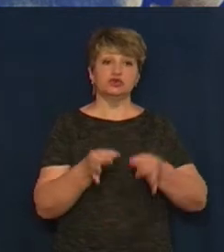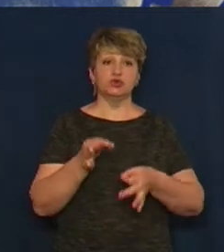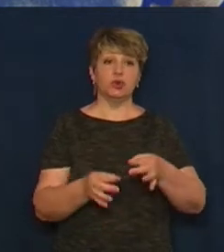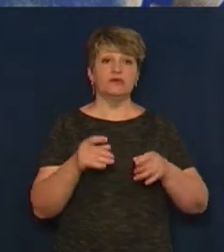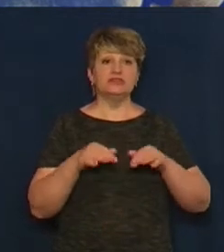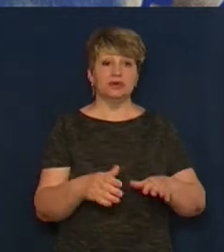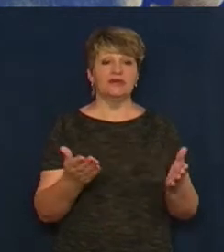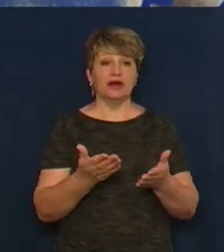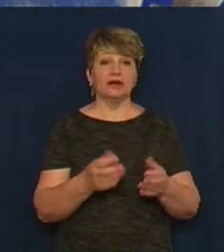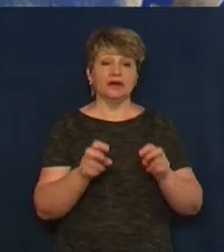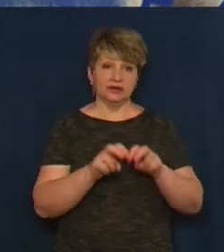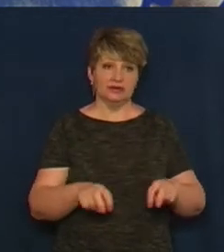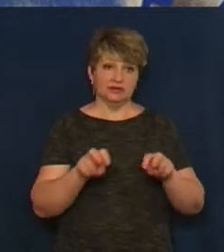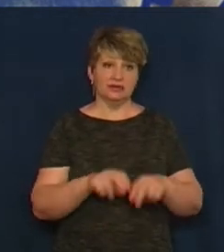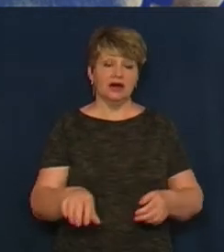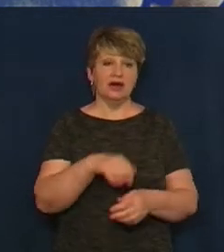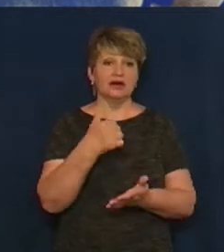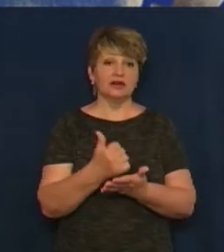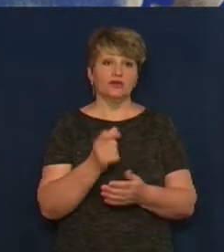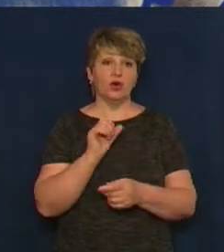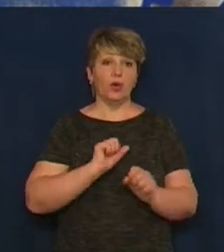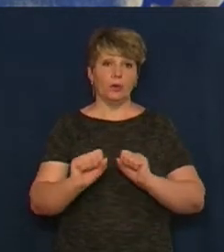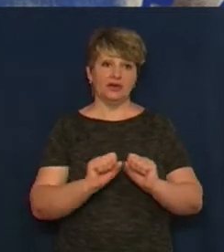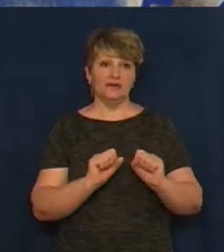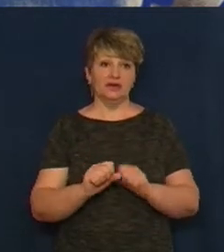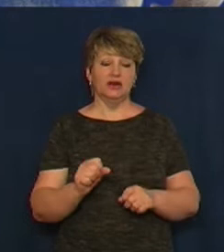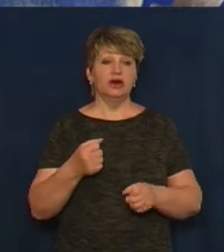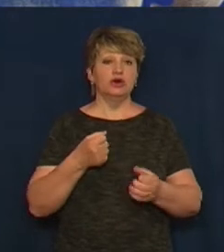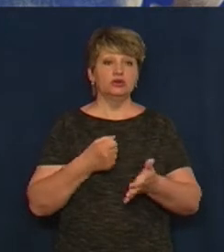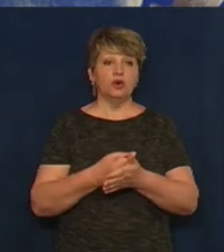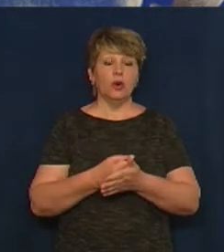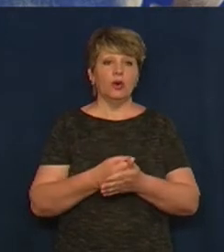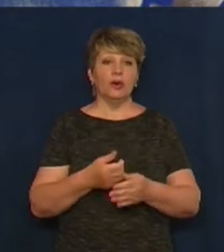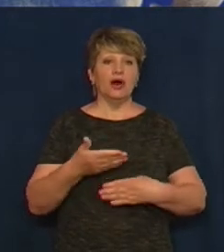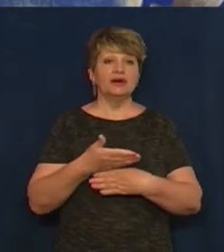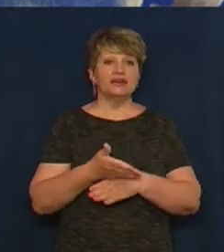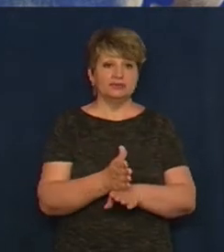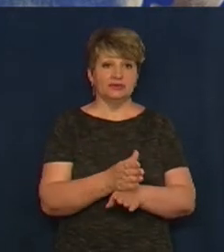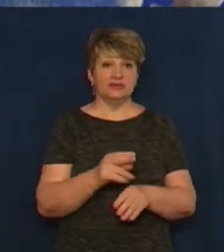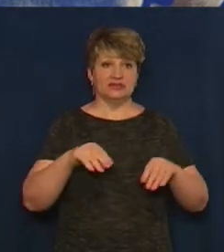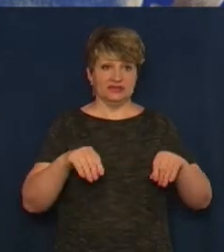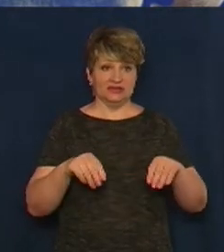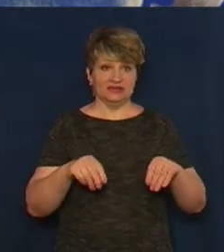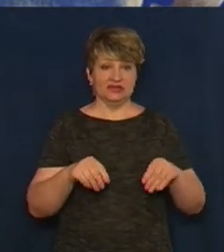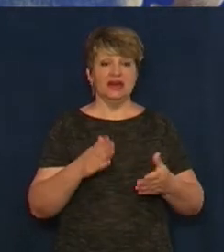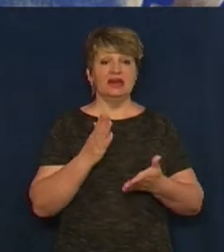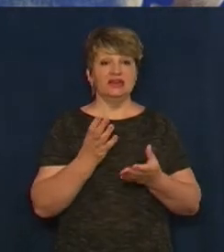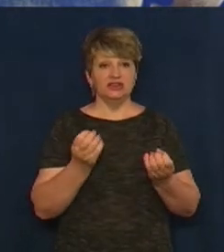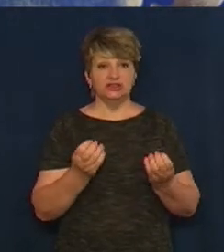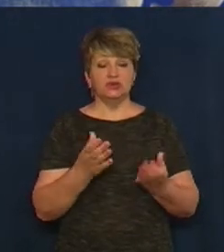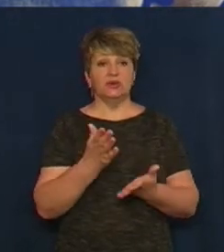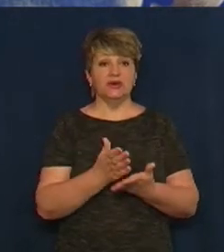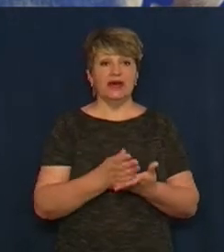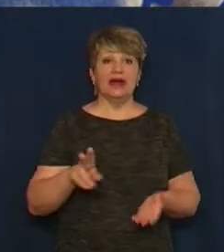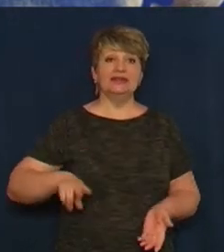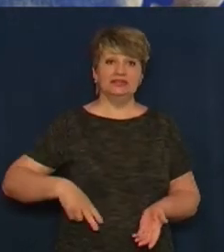питання про скласування самого наказу головного управління щодо розпаявання. По-друге, тривають кримінальні справи відносно підробок. Саме директором